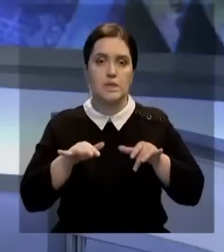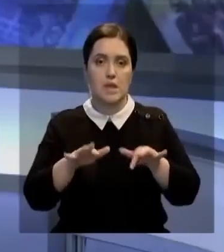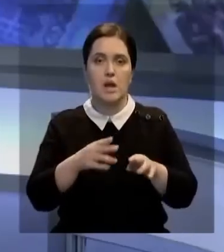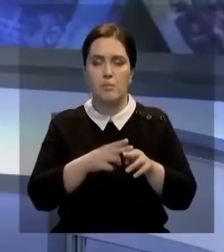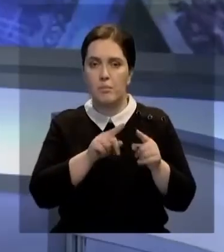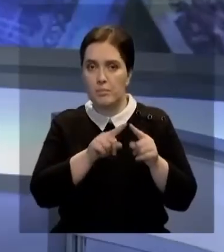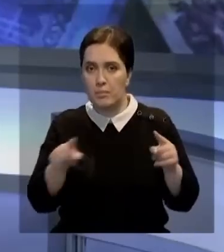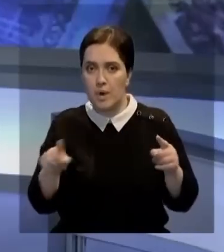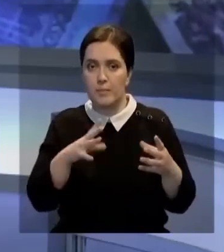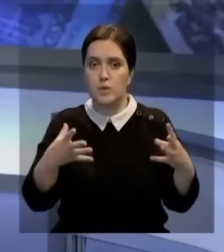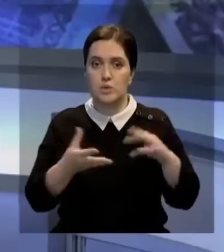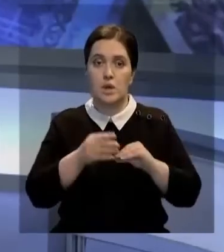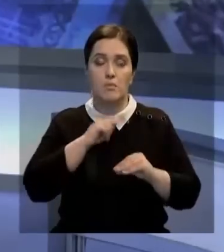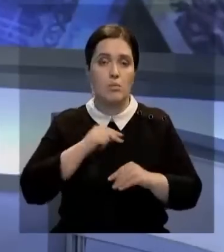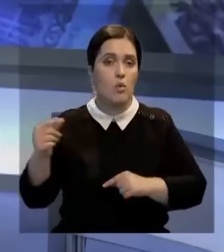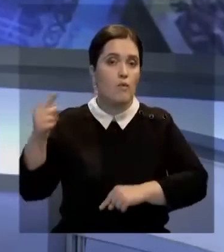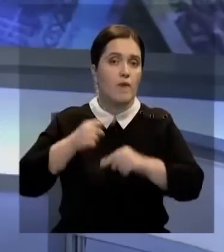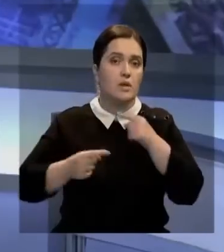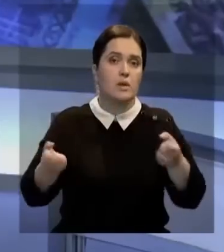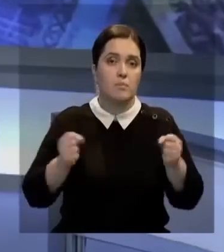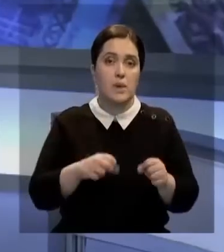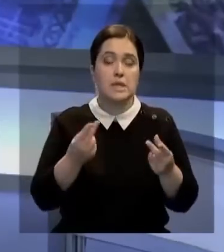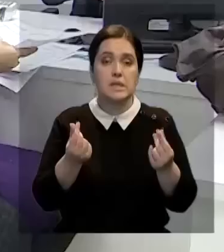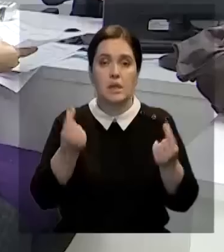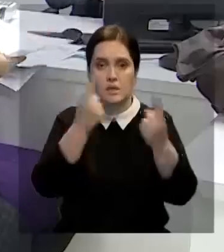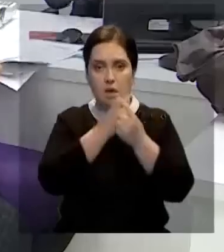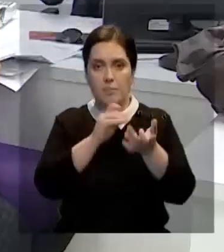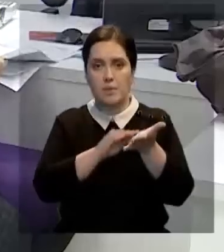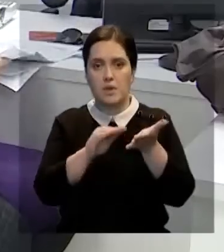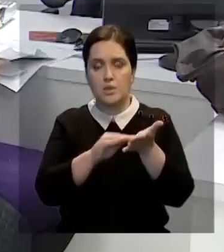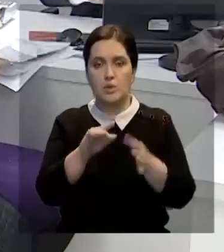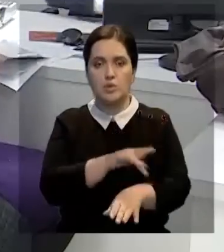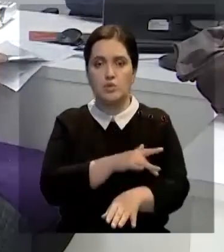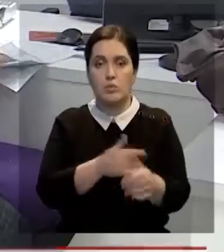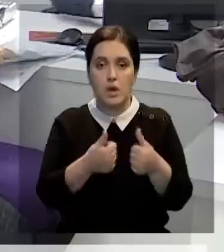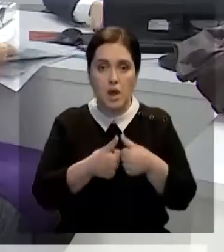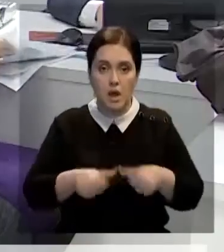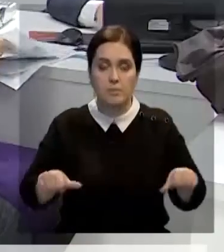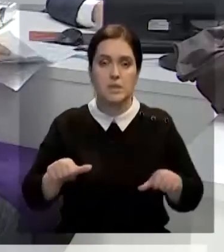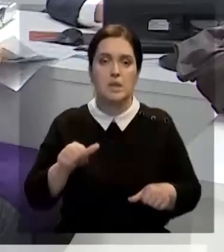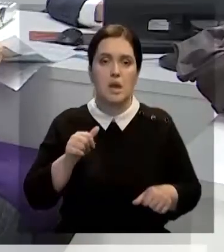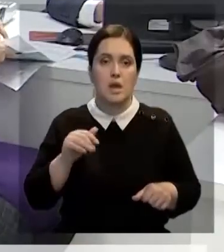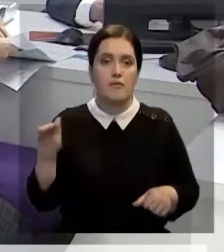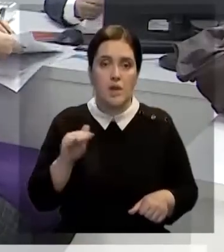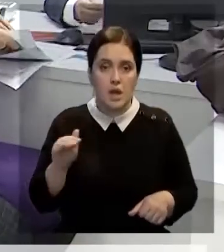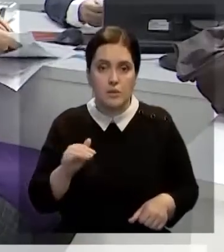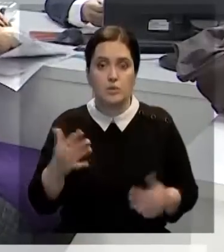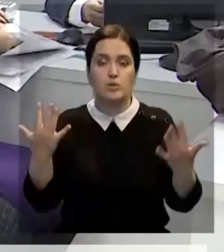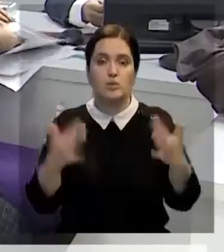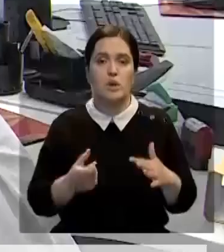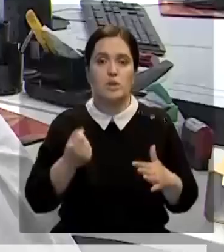промежуточных результатах работы по возврату похищенных денег сообщили в пресс-службе правительства. Комиссия действует с февраля.